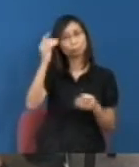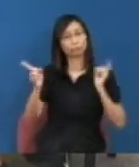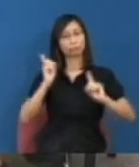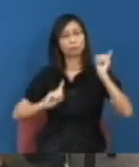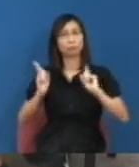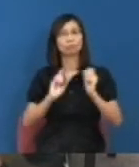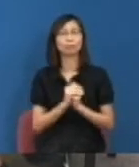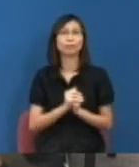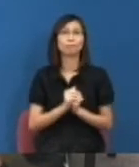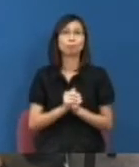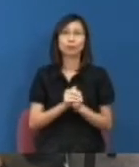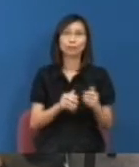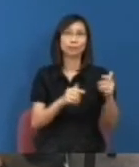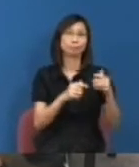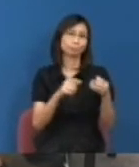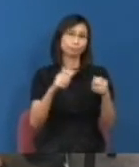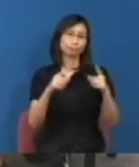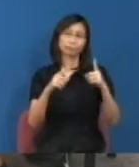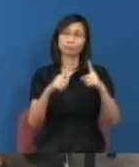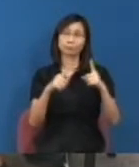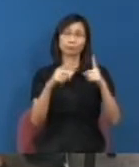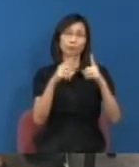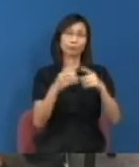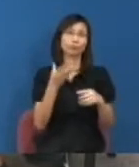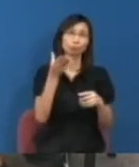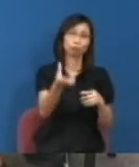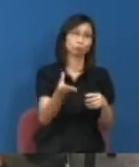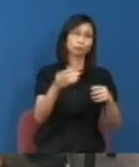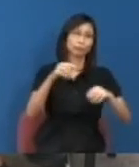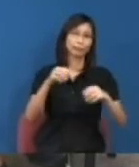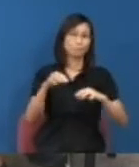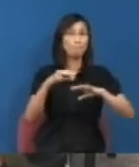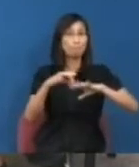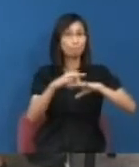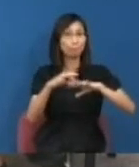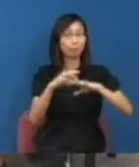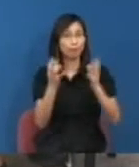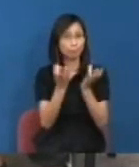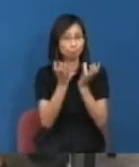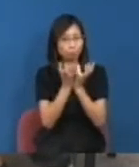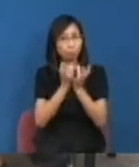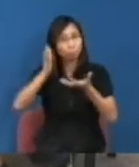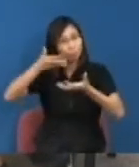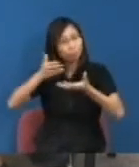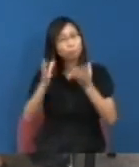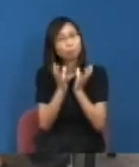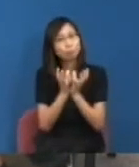把中心制打破國下金飯碗沒有沒有沒有沒有成鐵飯碗沒有沒有沒有隨時可以被人拿走這個